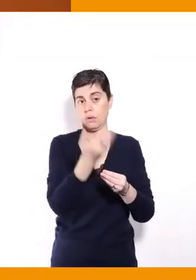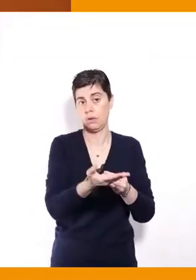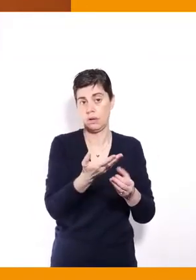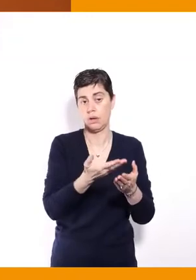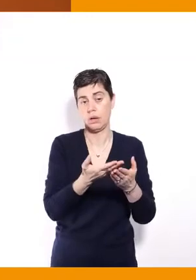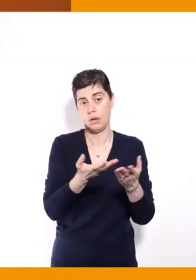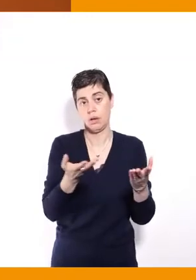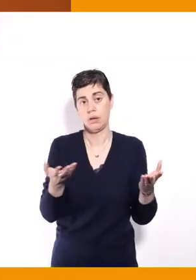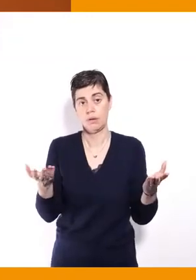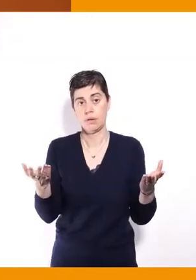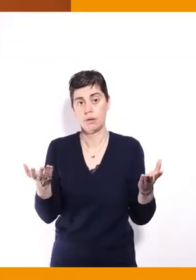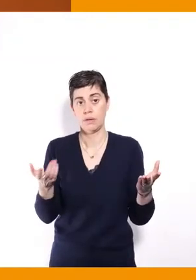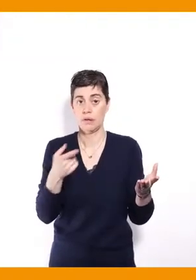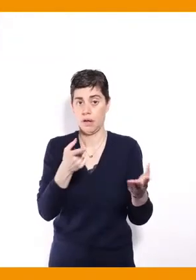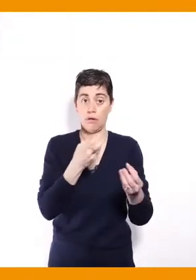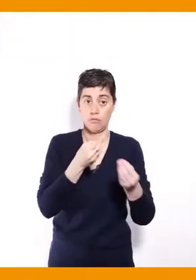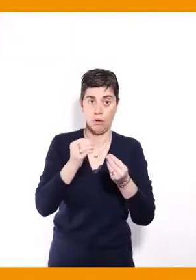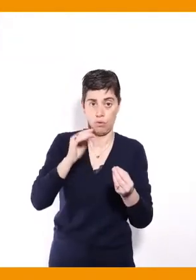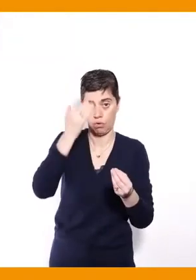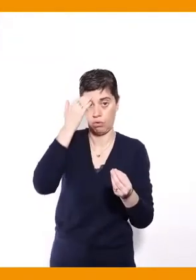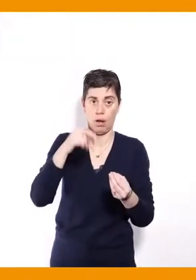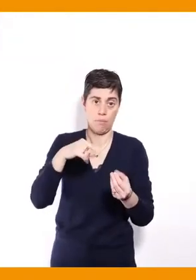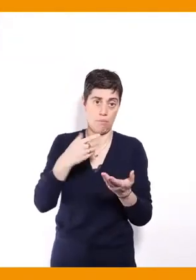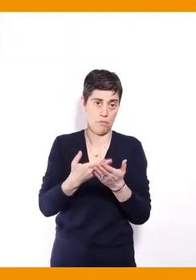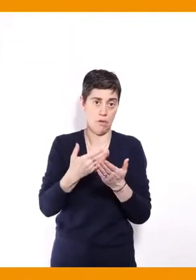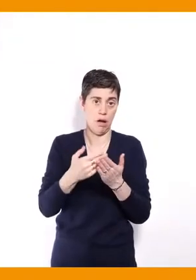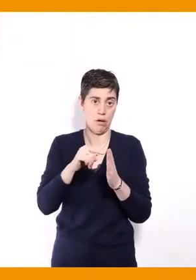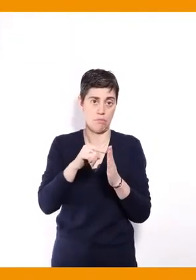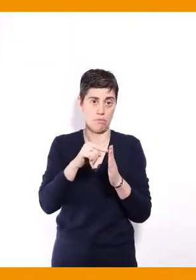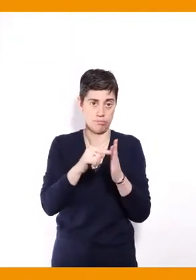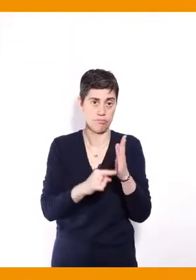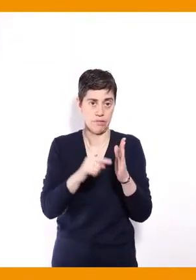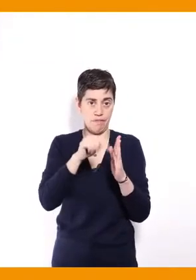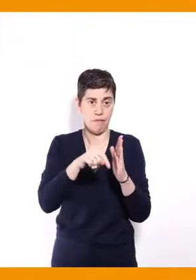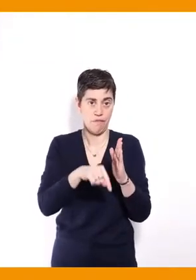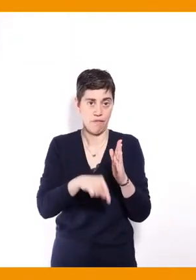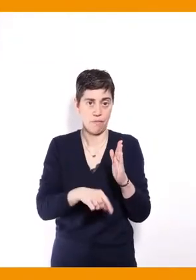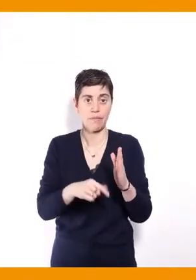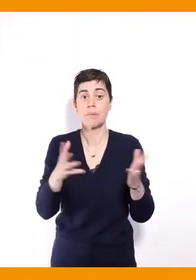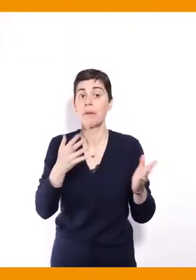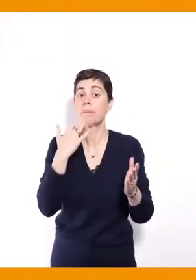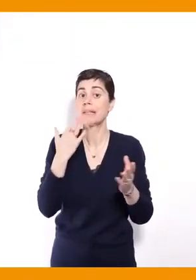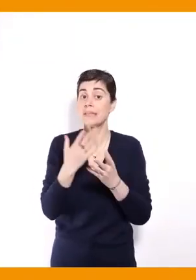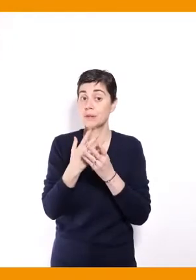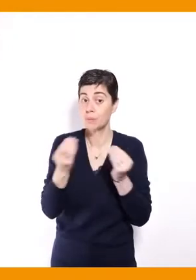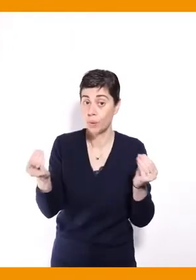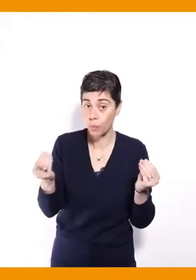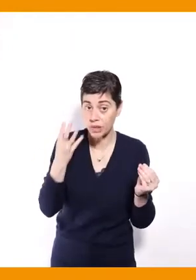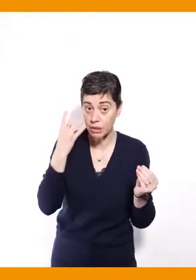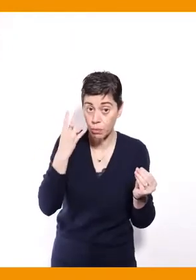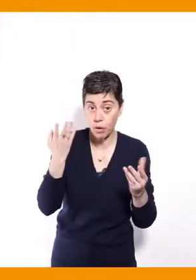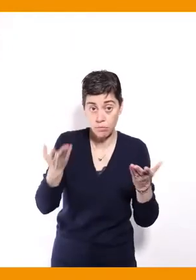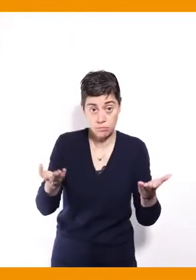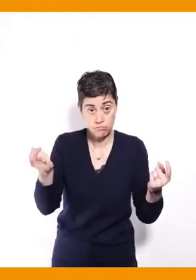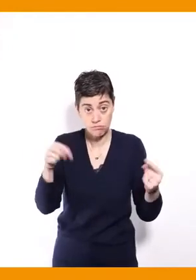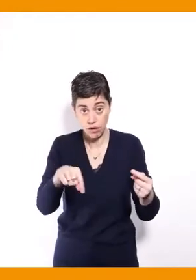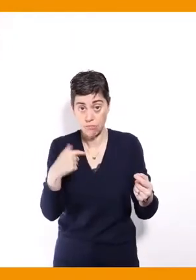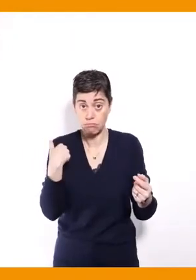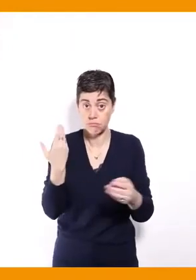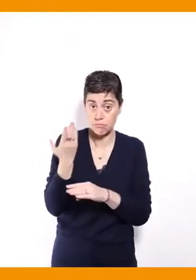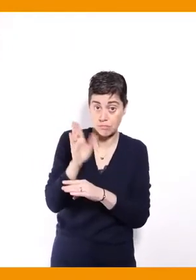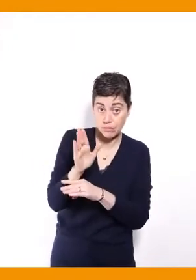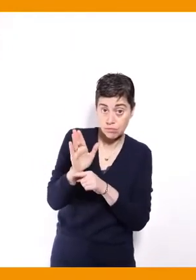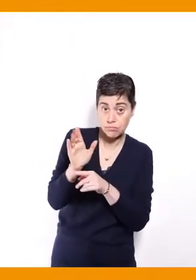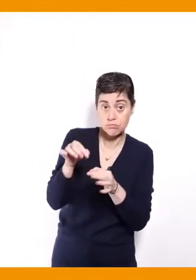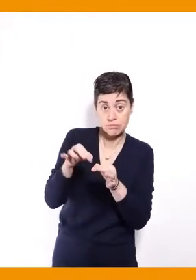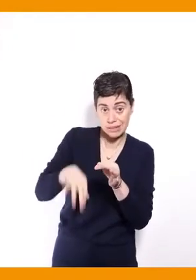l'impératif de la question de l'accessibilité. Très bien. Merci beaucoup Jérémy Bourouat d'être venu nous présenter les résultats, les